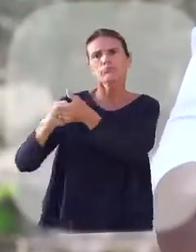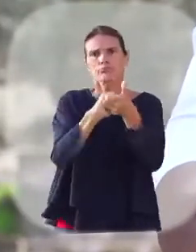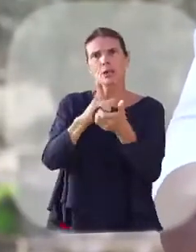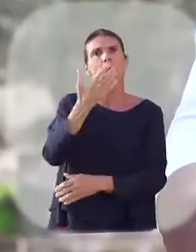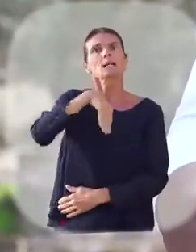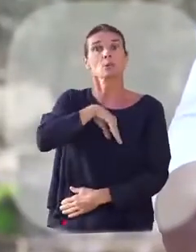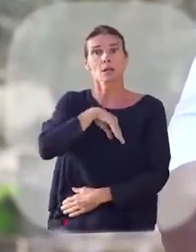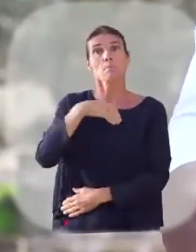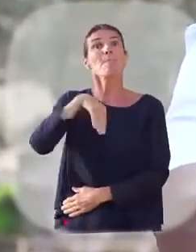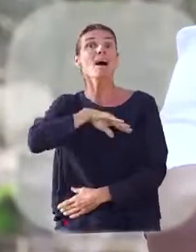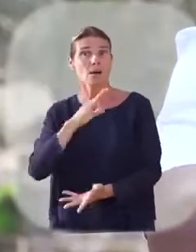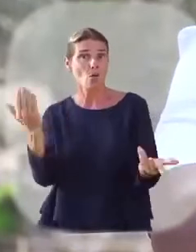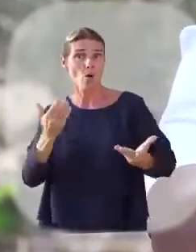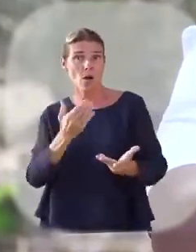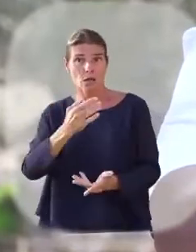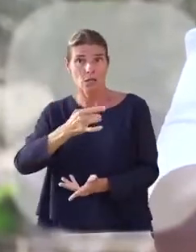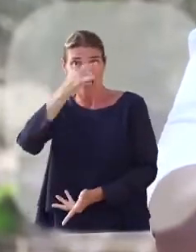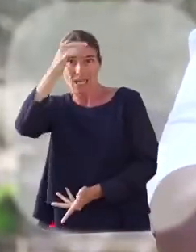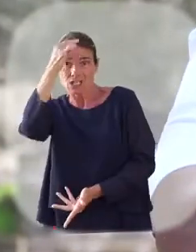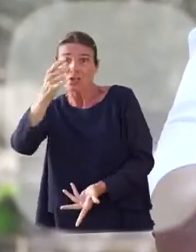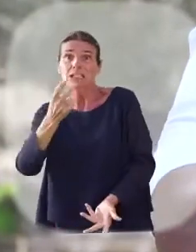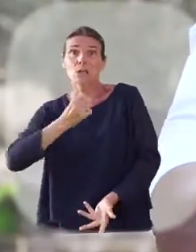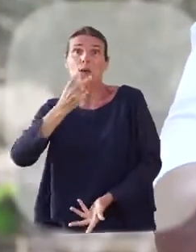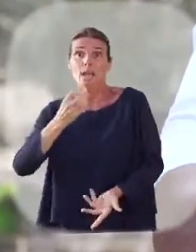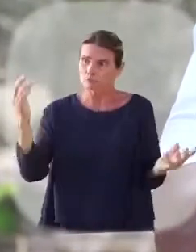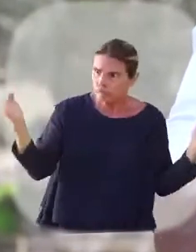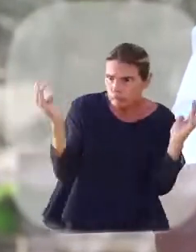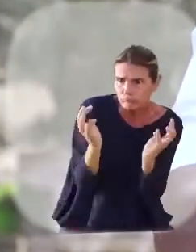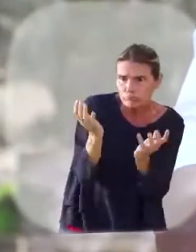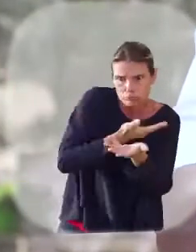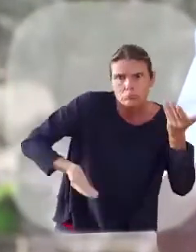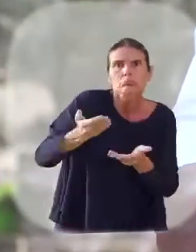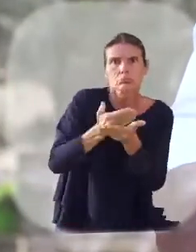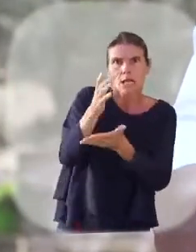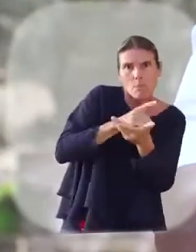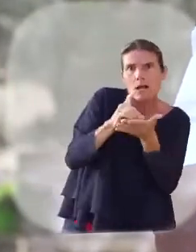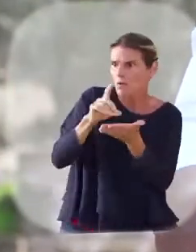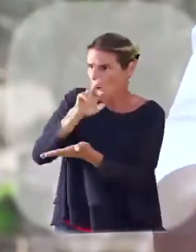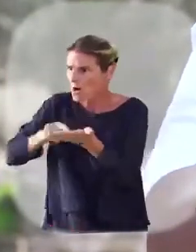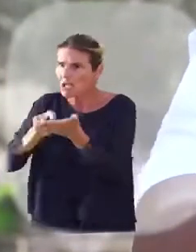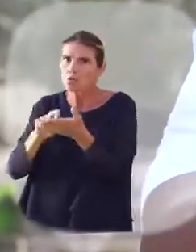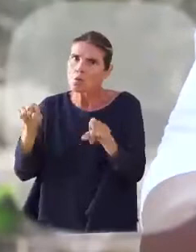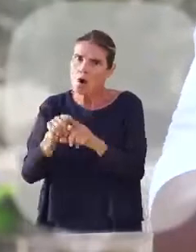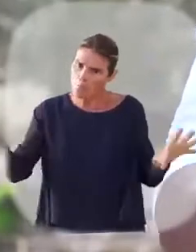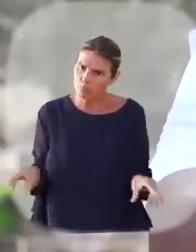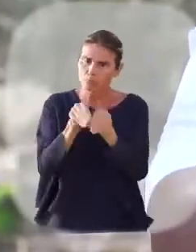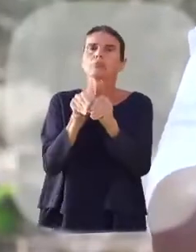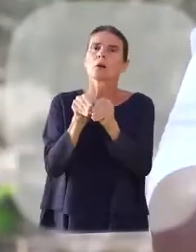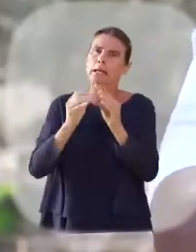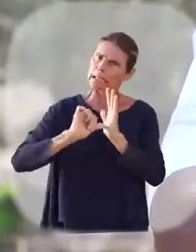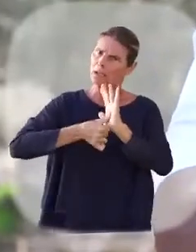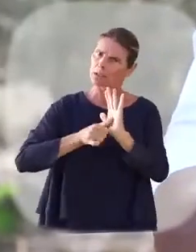responsable de l'intelligence citoyenne. Nous renforcerons et enrichirons notre identité